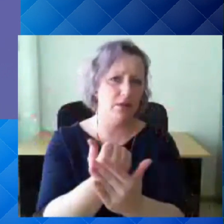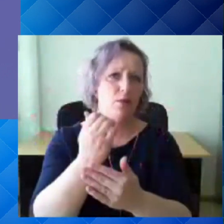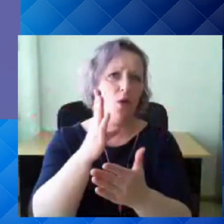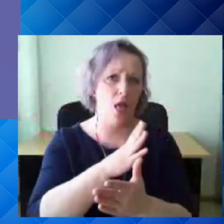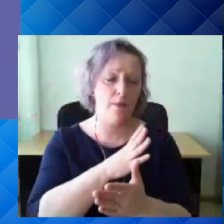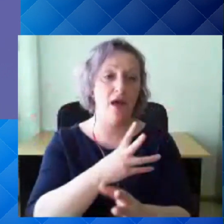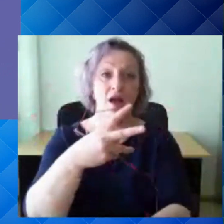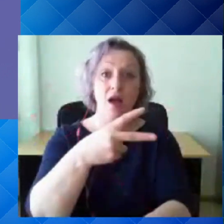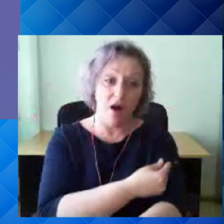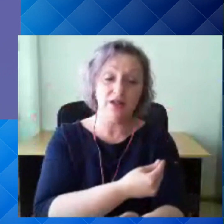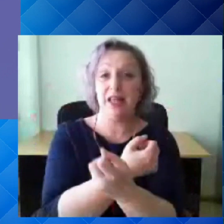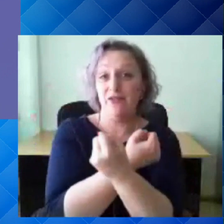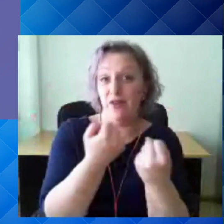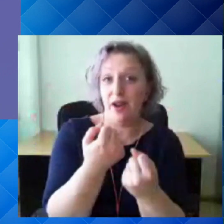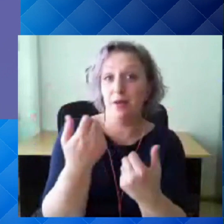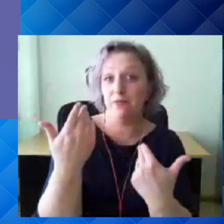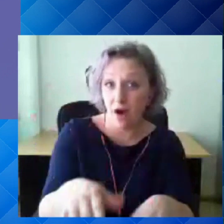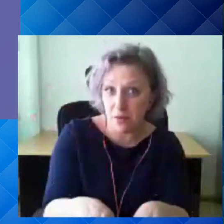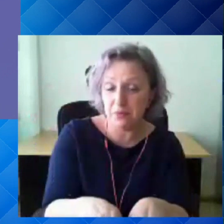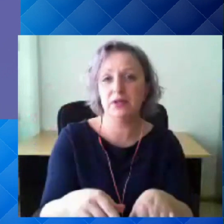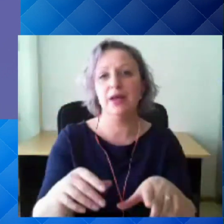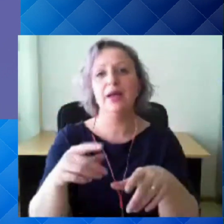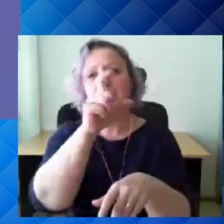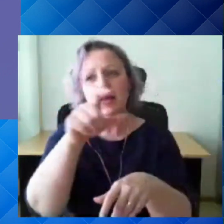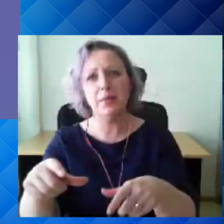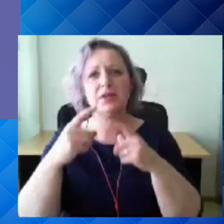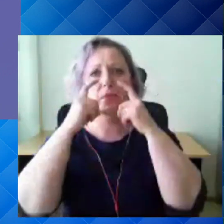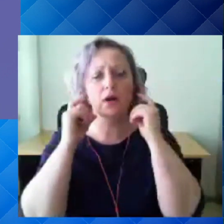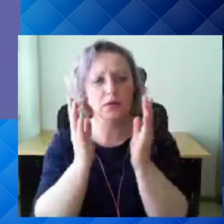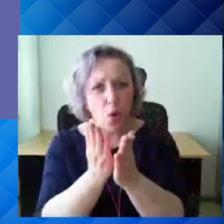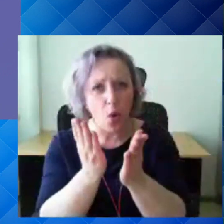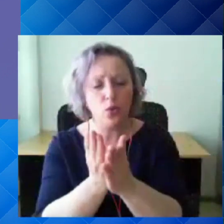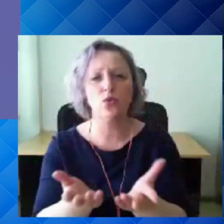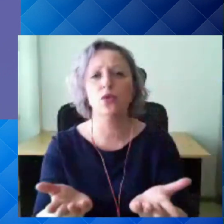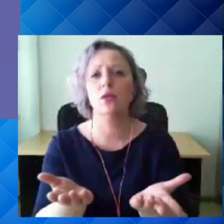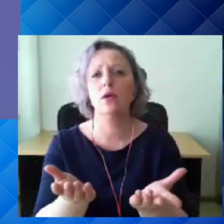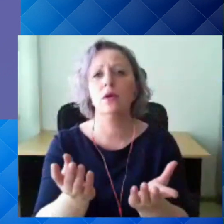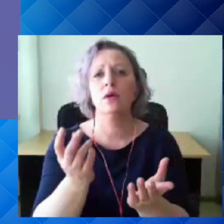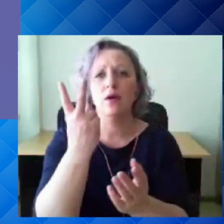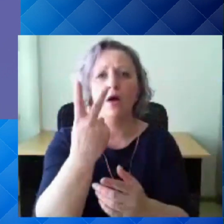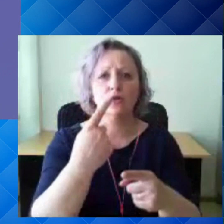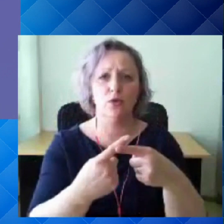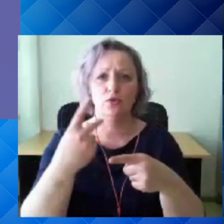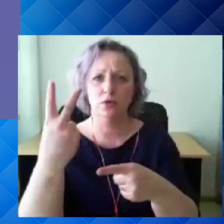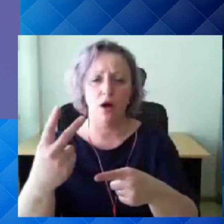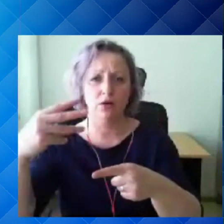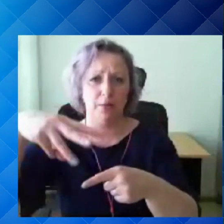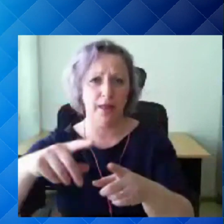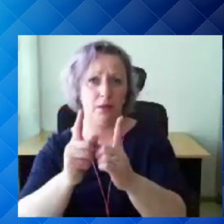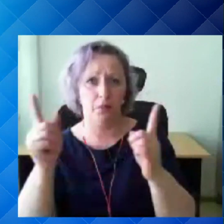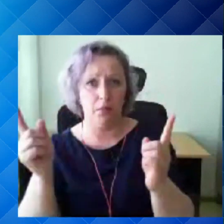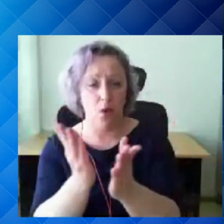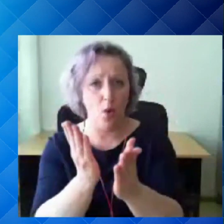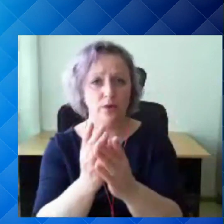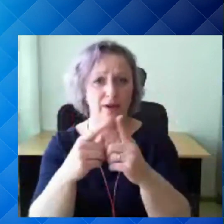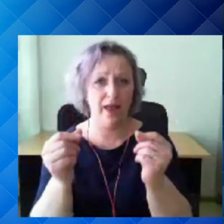loodsime. Inimesed kannavad siiski maske. Lõudame, et kaks meetrit. Aga mul